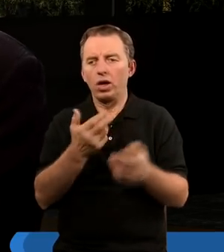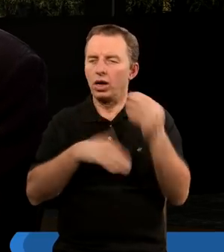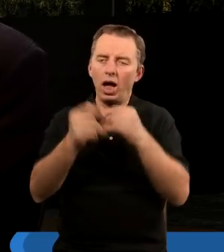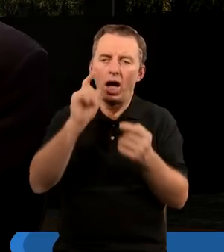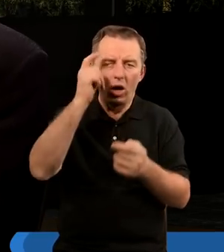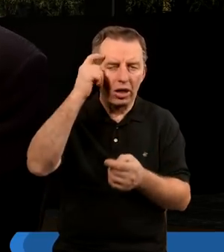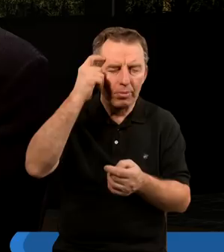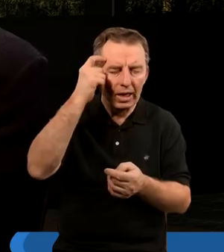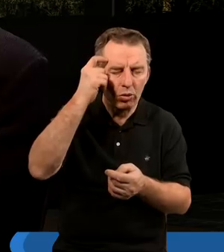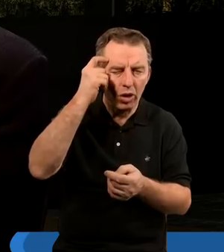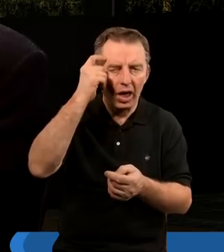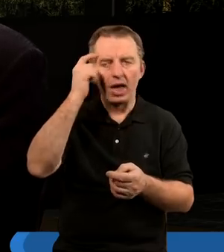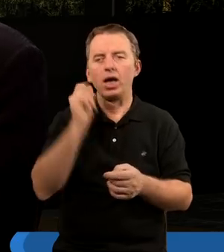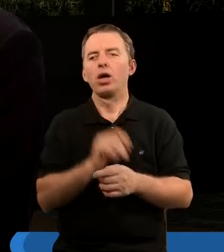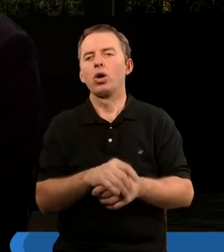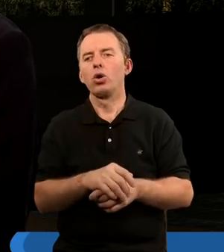zmysły,